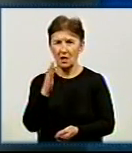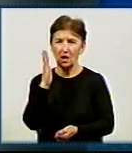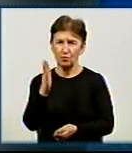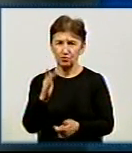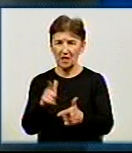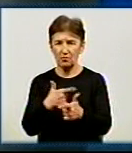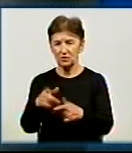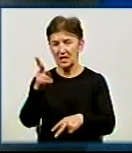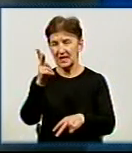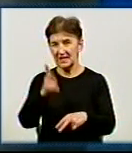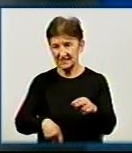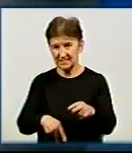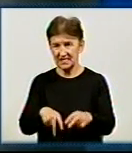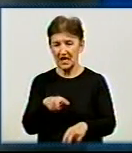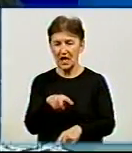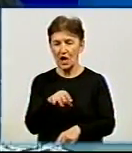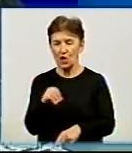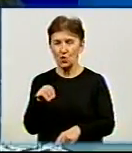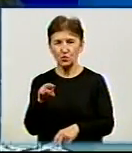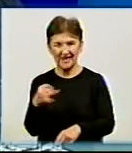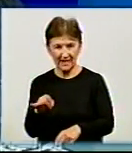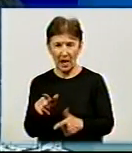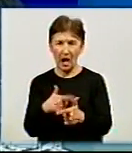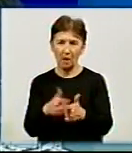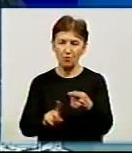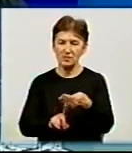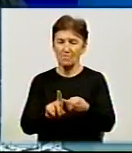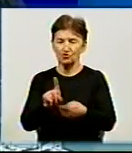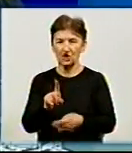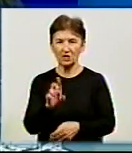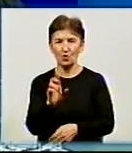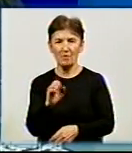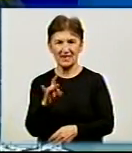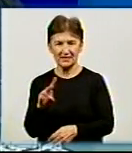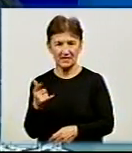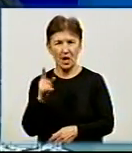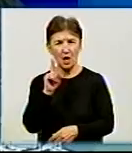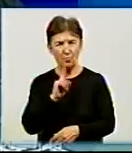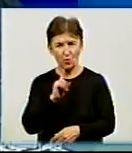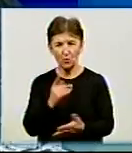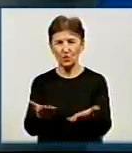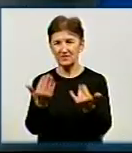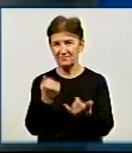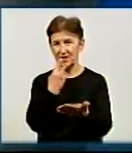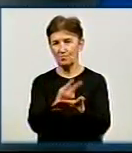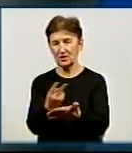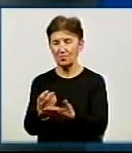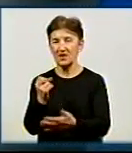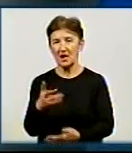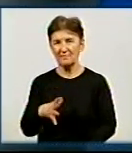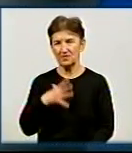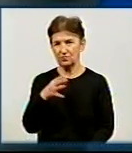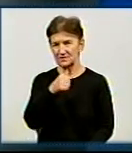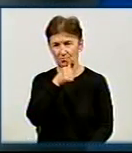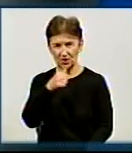наприкінці лютого, або на початку березня. Це з певними умовами. Дівтора-два місяці, як мінімум, маємо часу. Поки що, давайте подивимося, як це відбувалось минулого року.